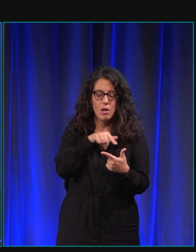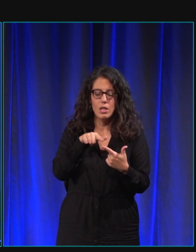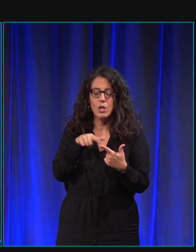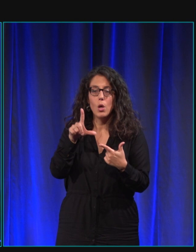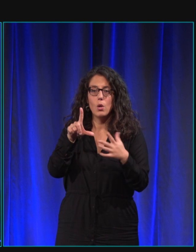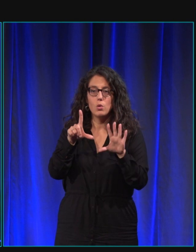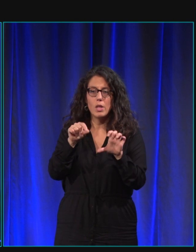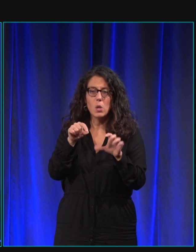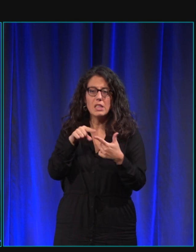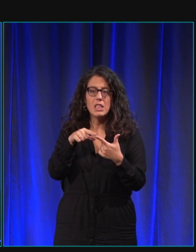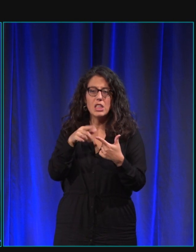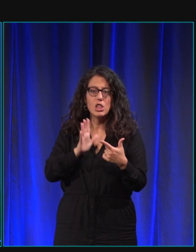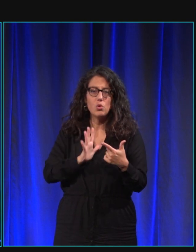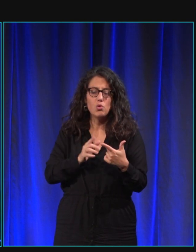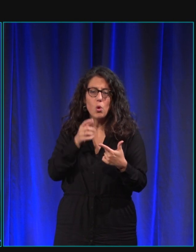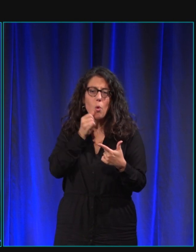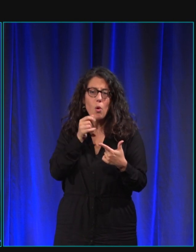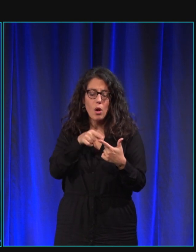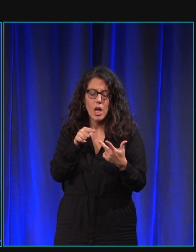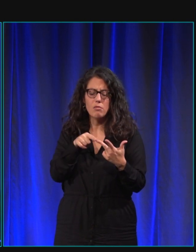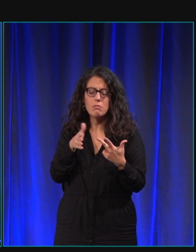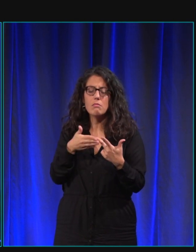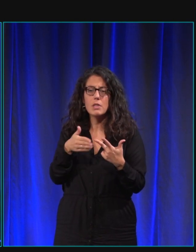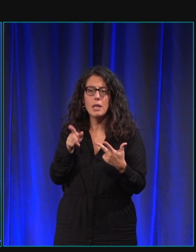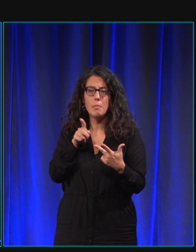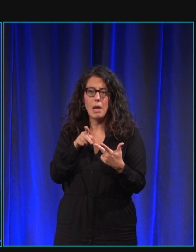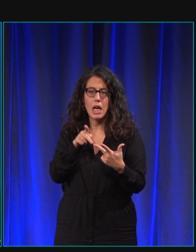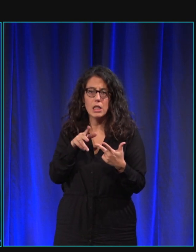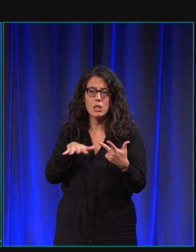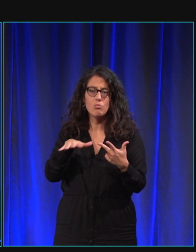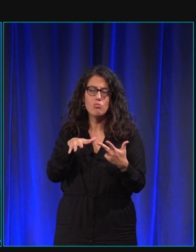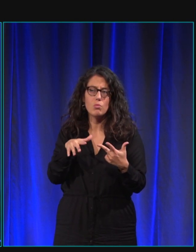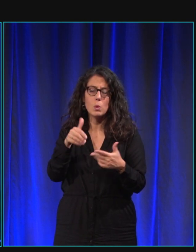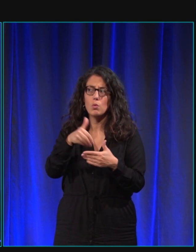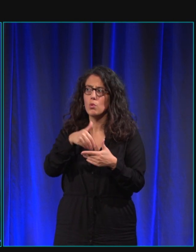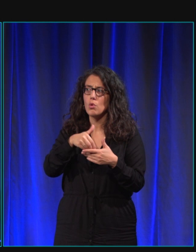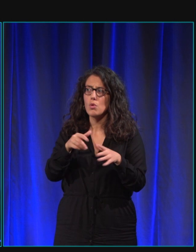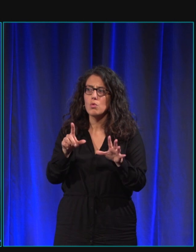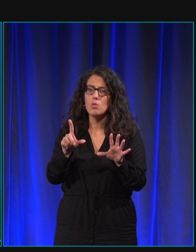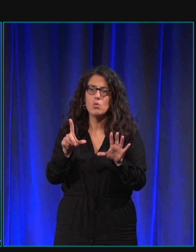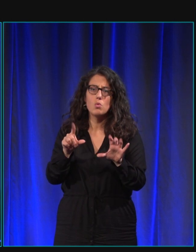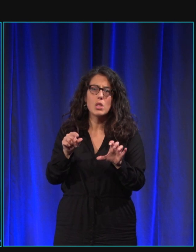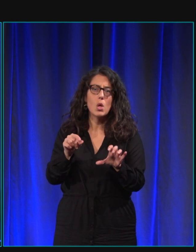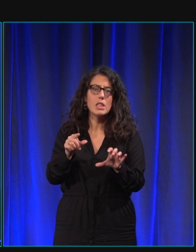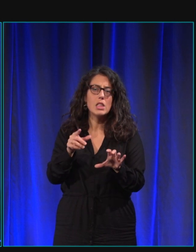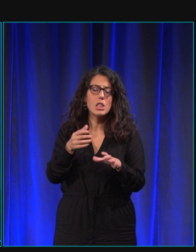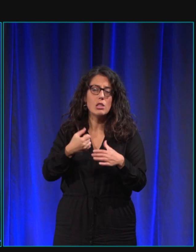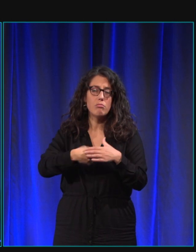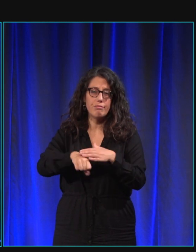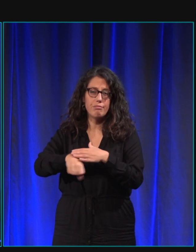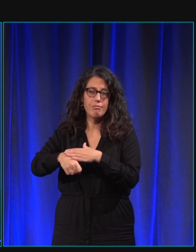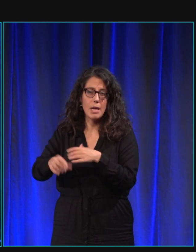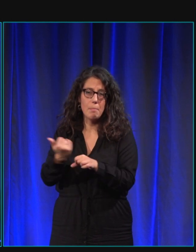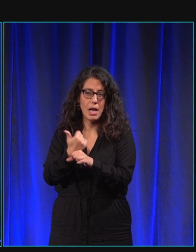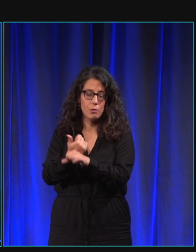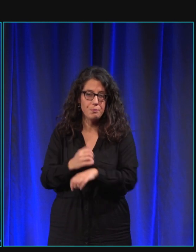Buc qui dépend de l'école de Paris et aussi un centre d'élevage où il y a 70 chiots à peu près qui naissent par an donc